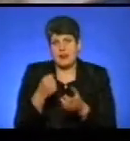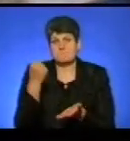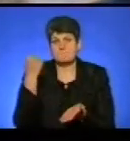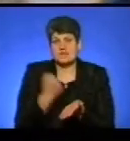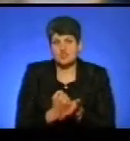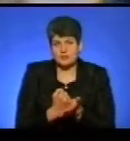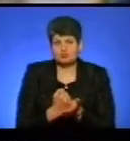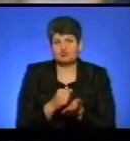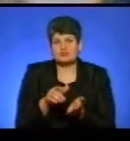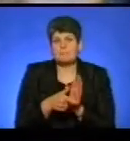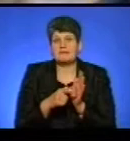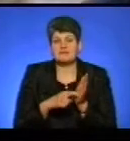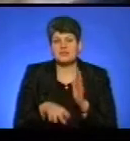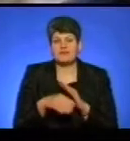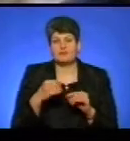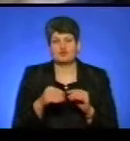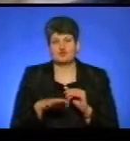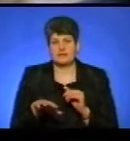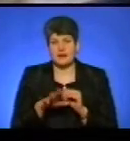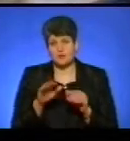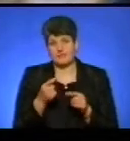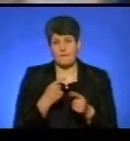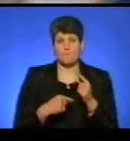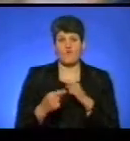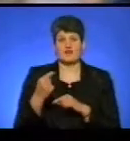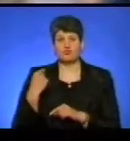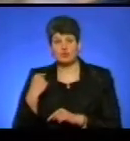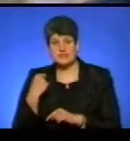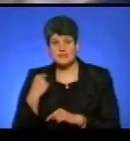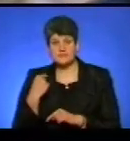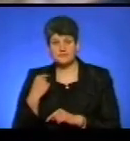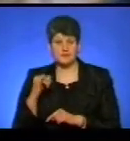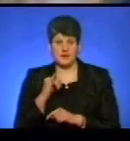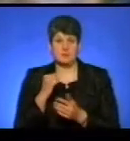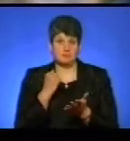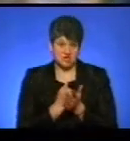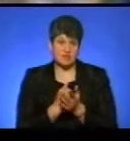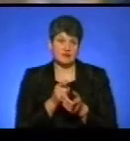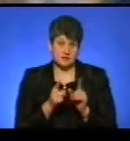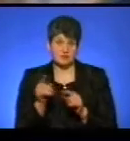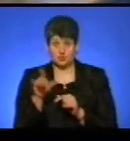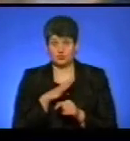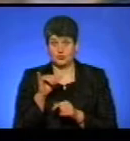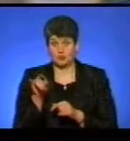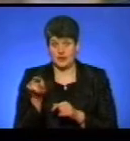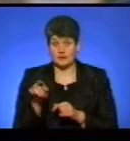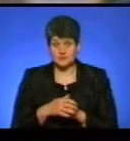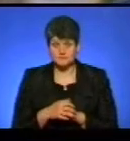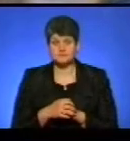приміщення виборчої дільниці. Але потім вона повернулася, і печатка дійсно в неї виявилася. Але